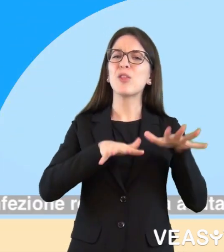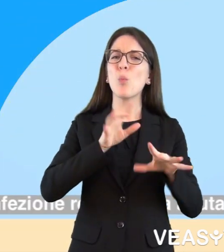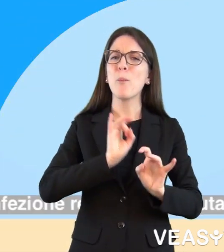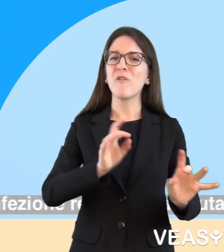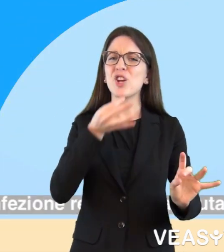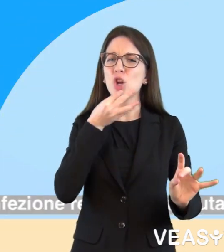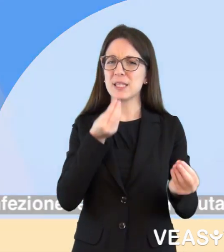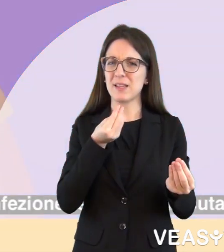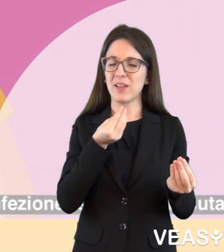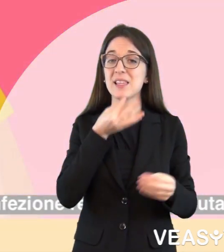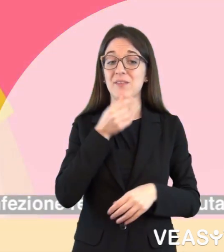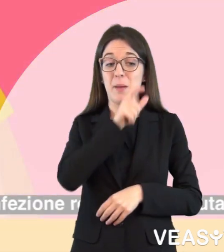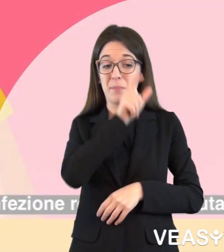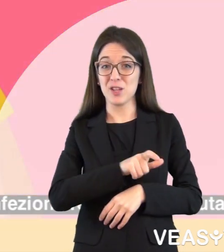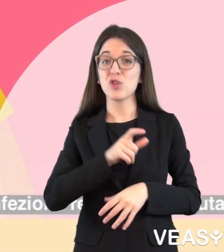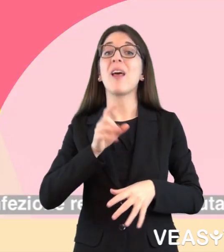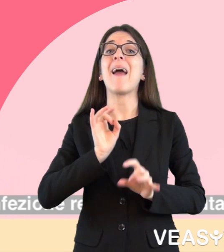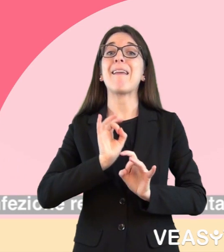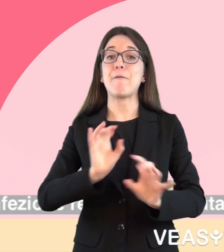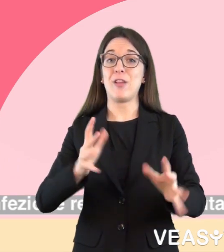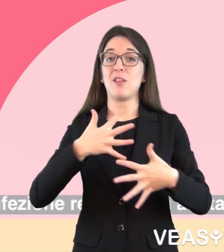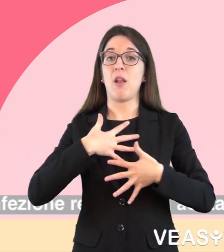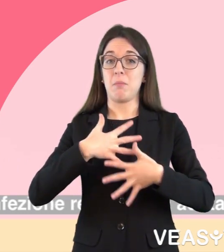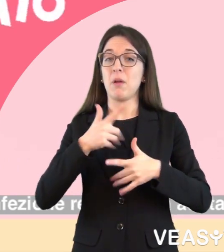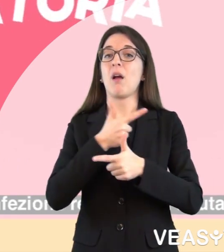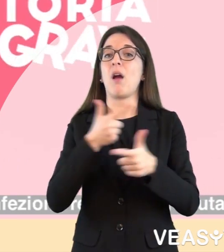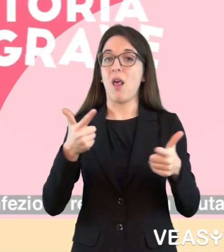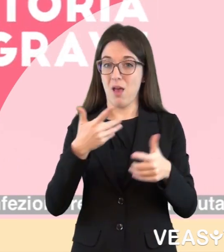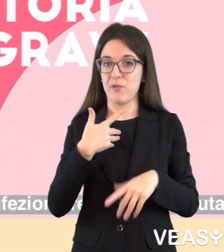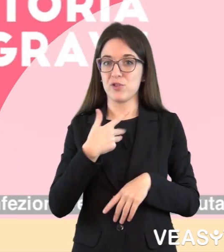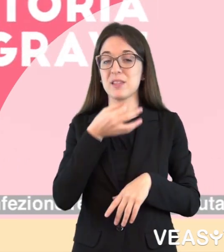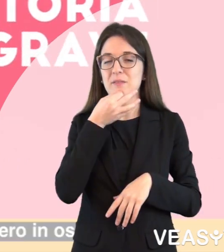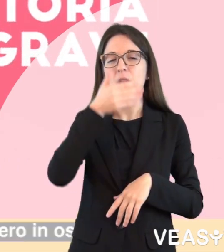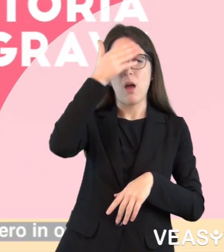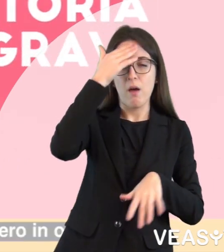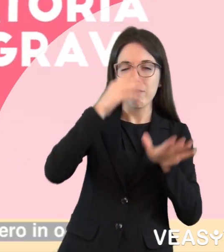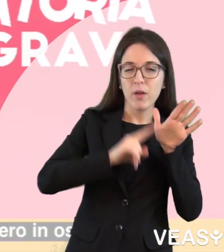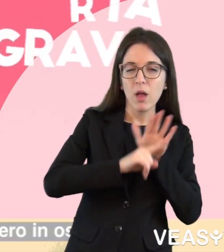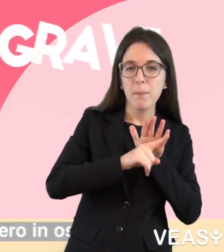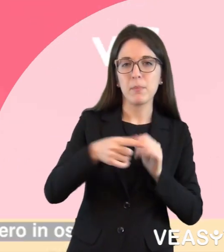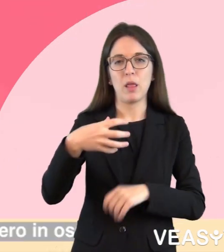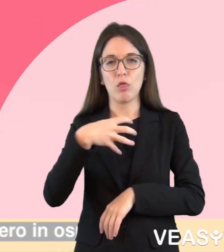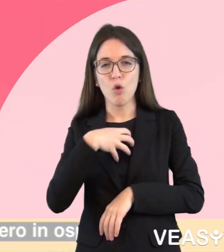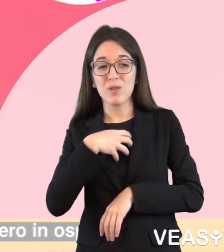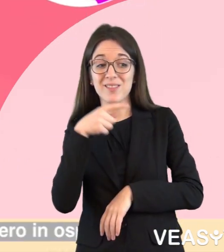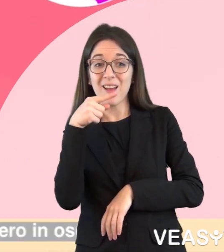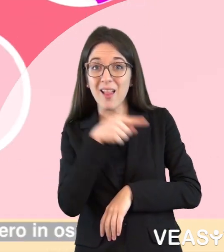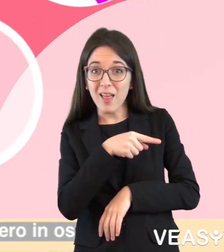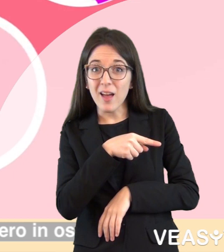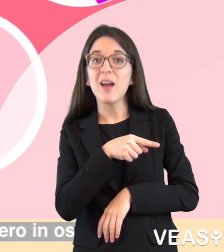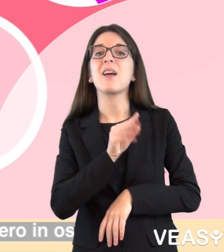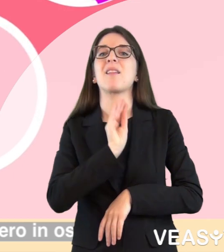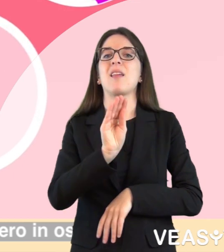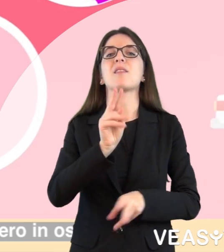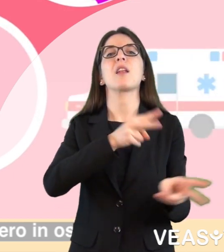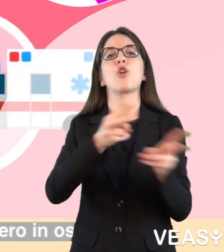Per caso sospetto si intende una persona che presenti un'infezione respiratoria acuta grave, ovvero con febbre, tosse, e che ha